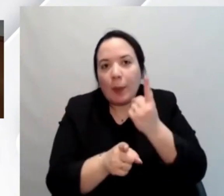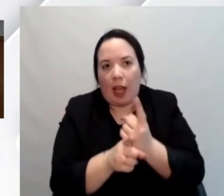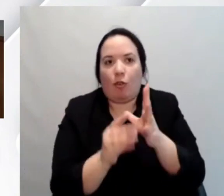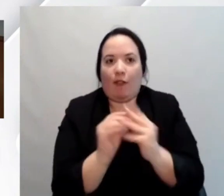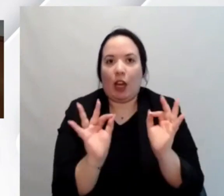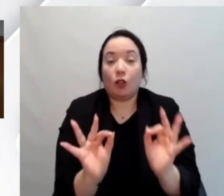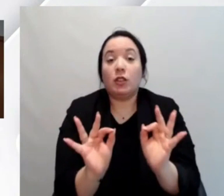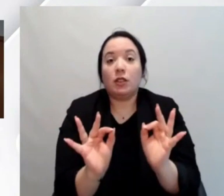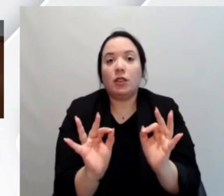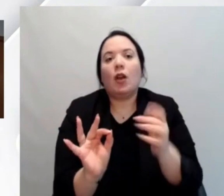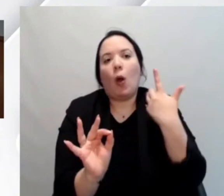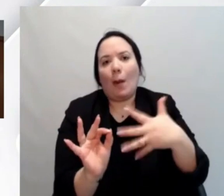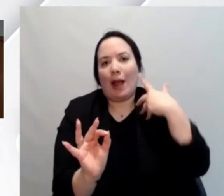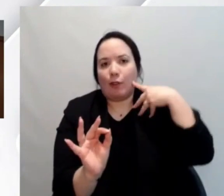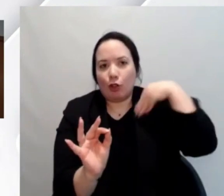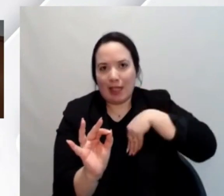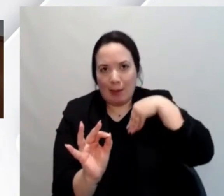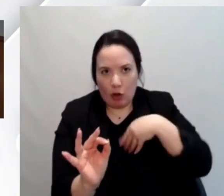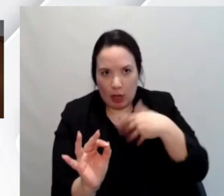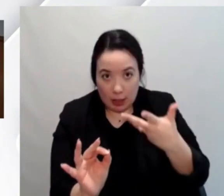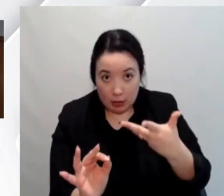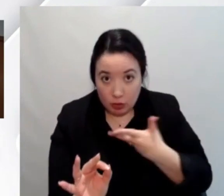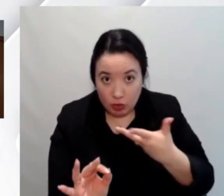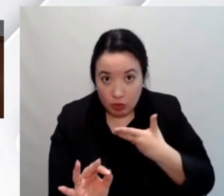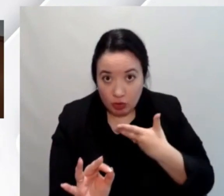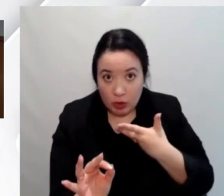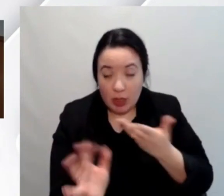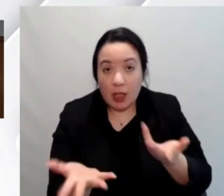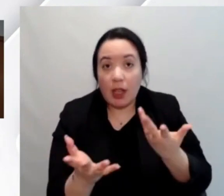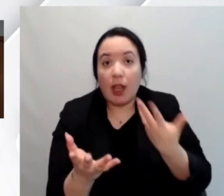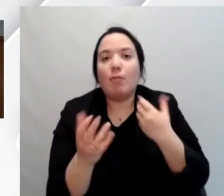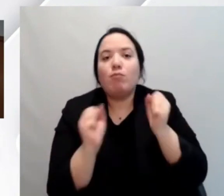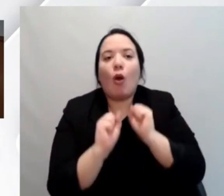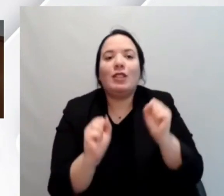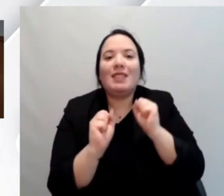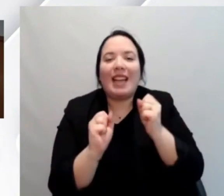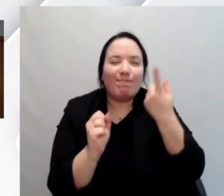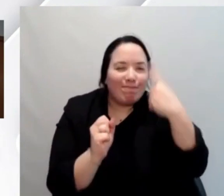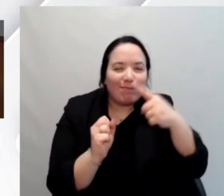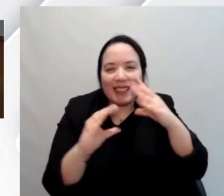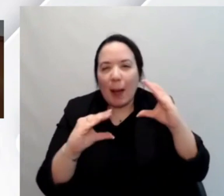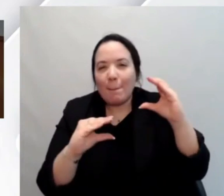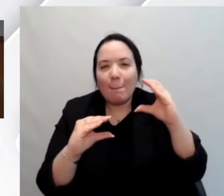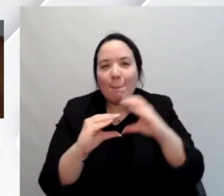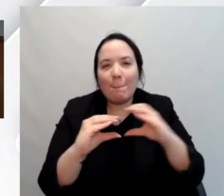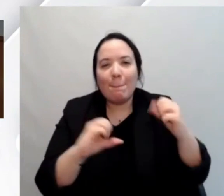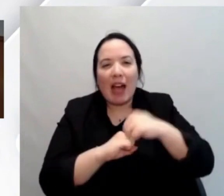abbiamo la possibilità di avere questi mattoncini che